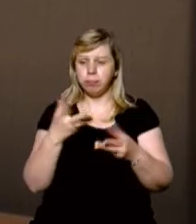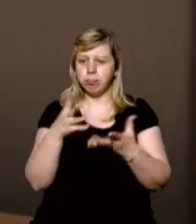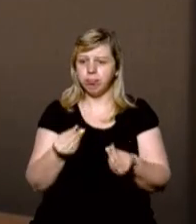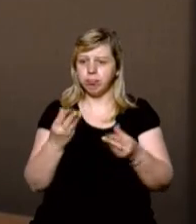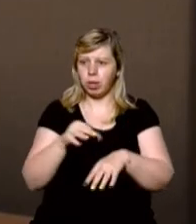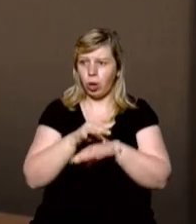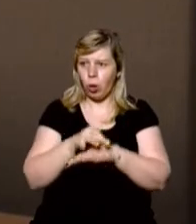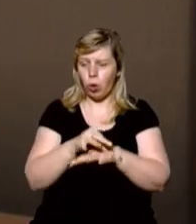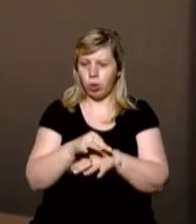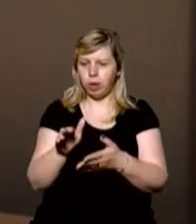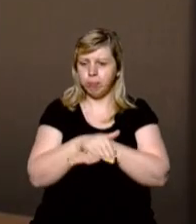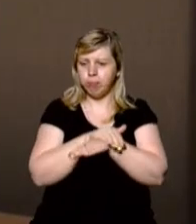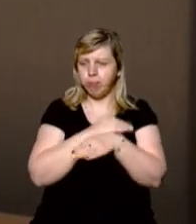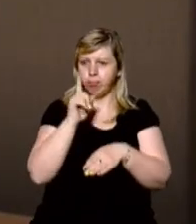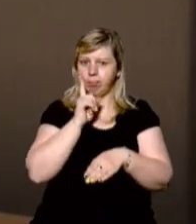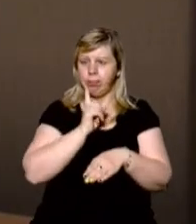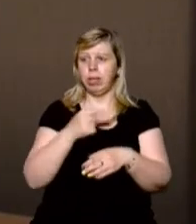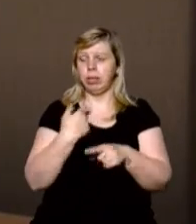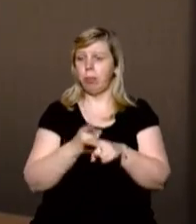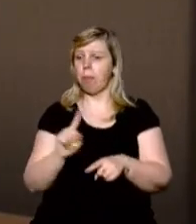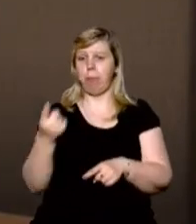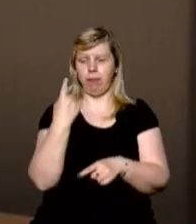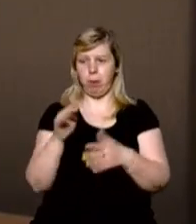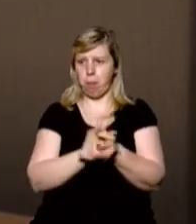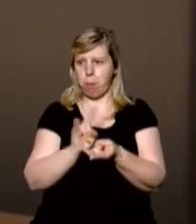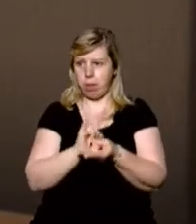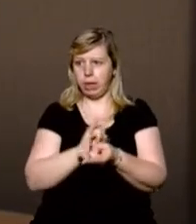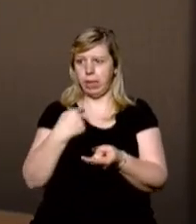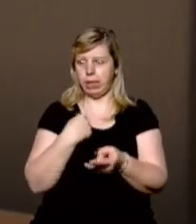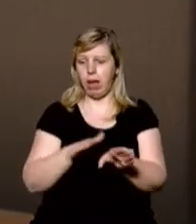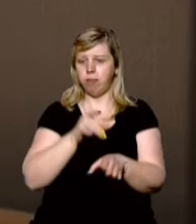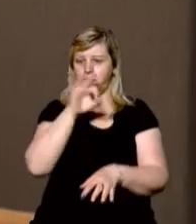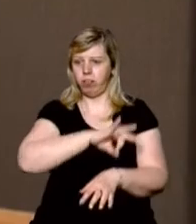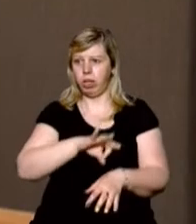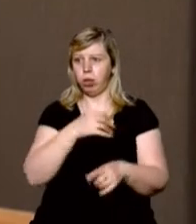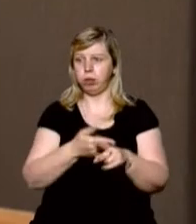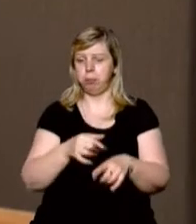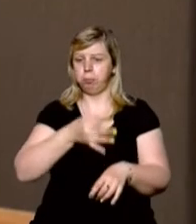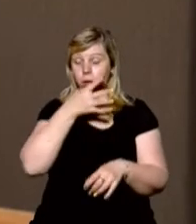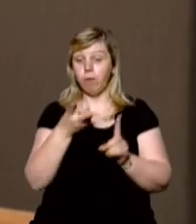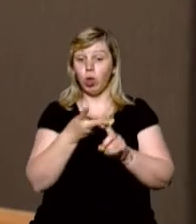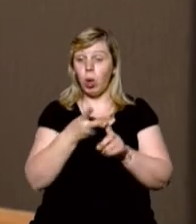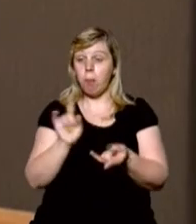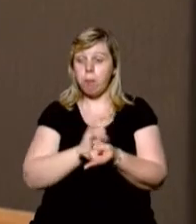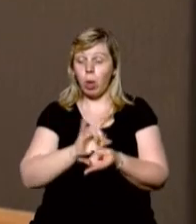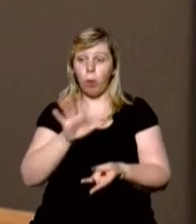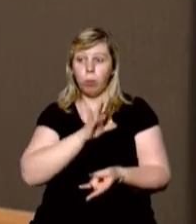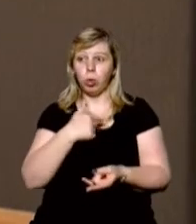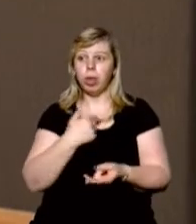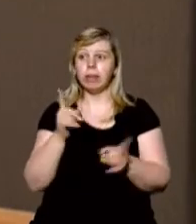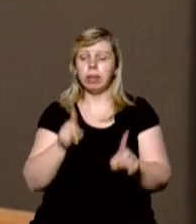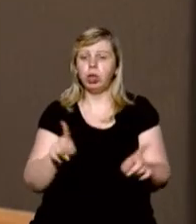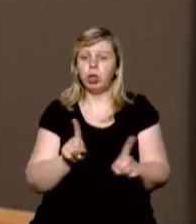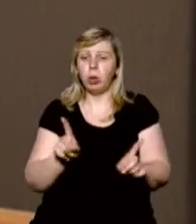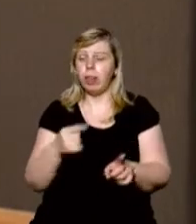біла глина підтягує шкіру. Це було моє перше мило, яке я використала і воно мені сподобалось. Друге мило було моє, це я хотіла